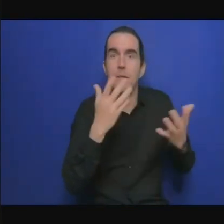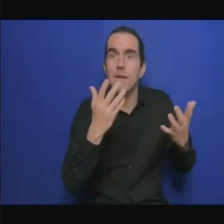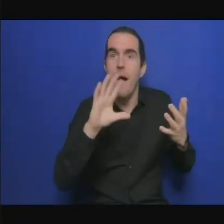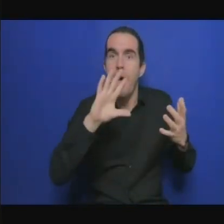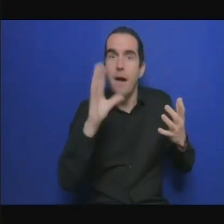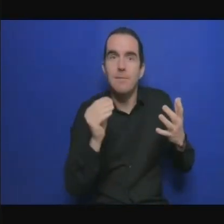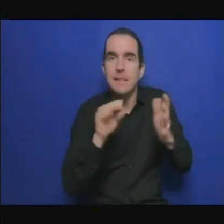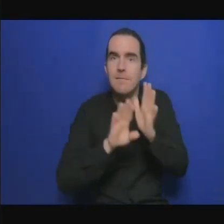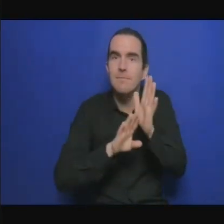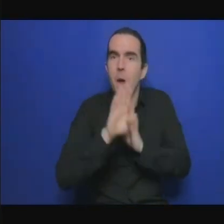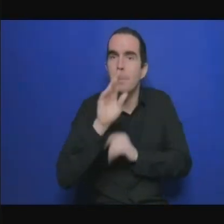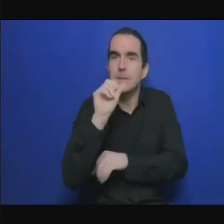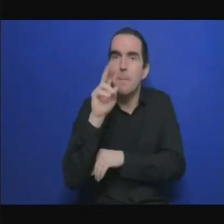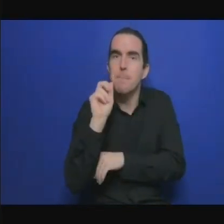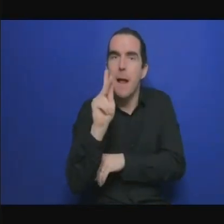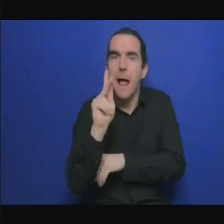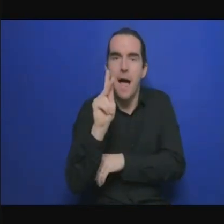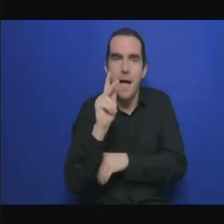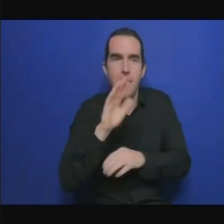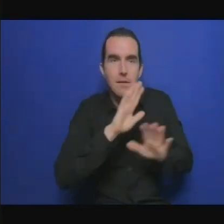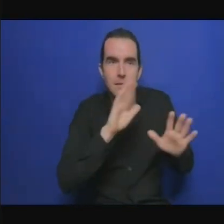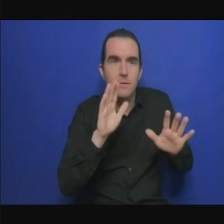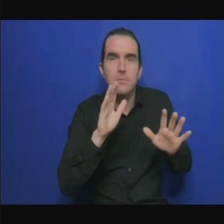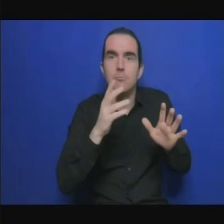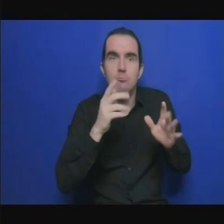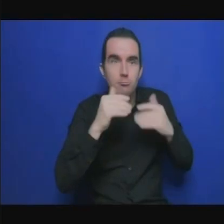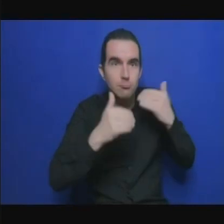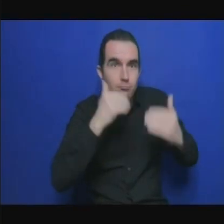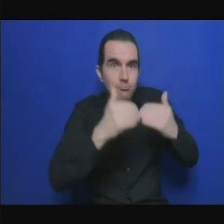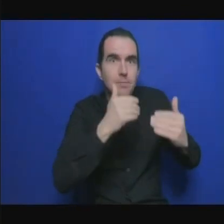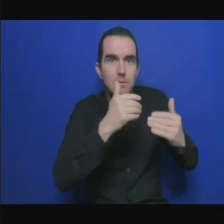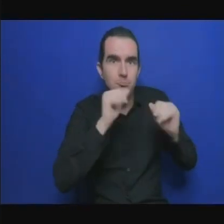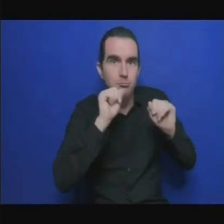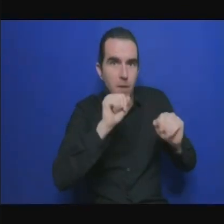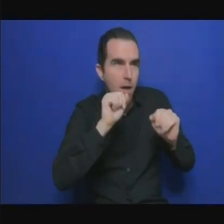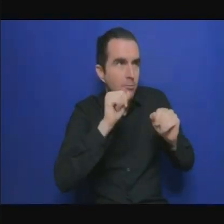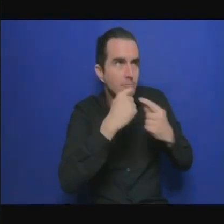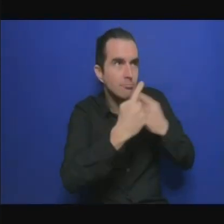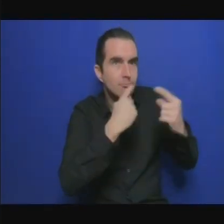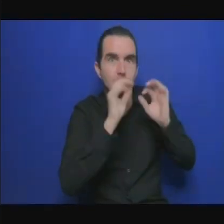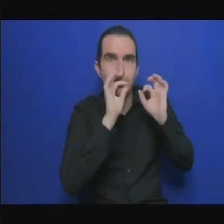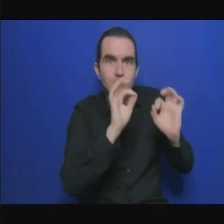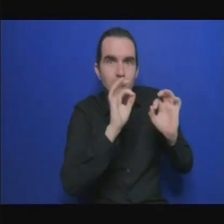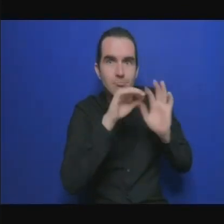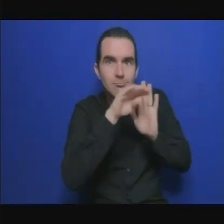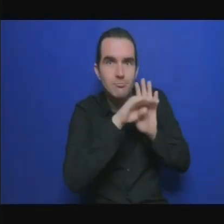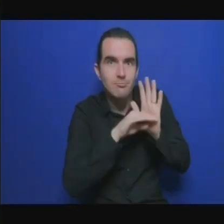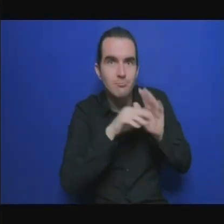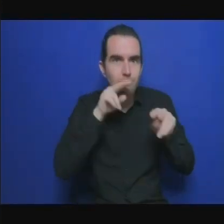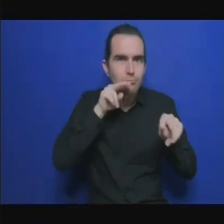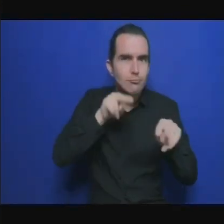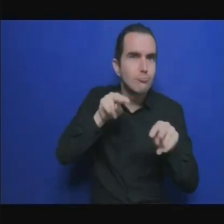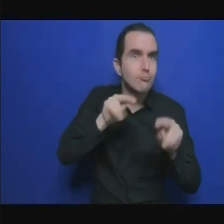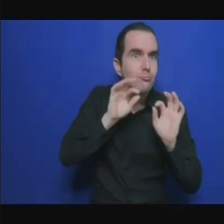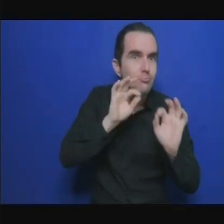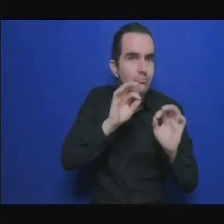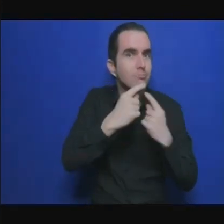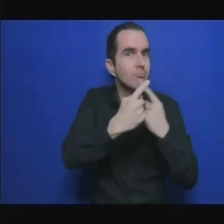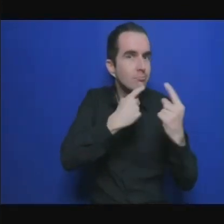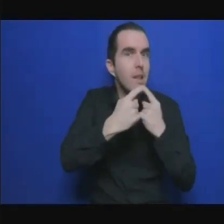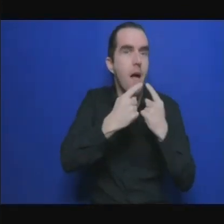bons règlements un bon cadre réglementaire des politiques appropriées en place le plus de données